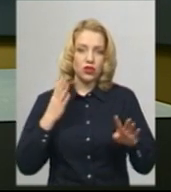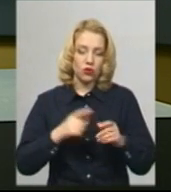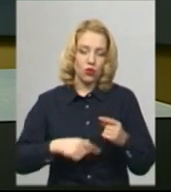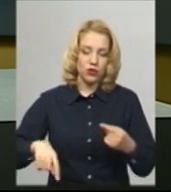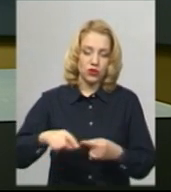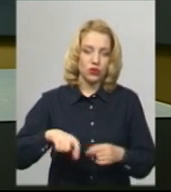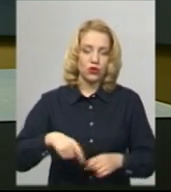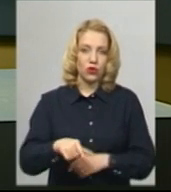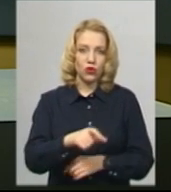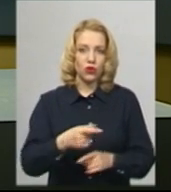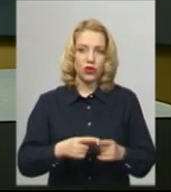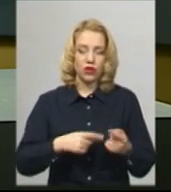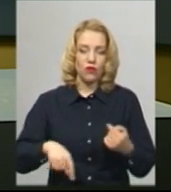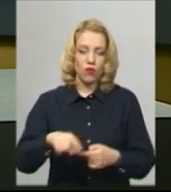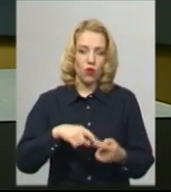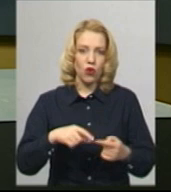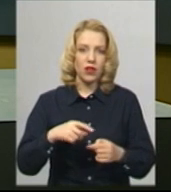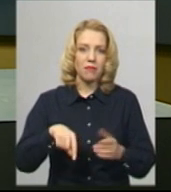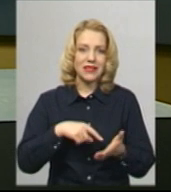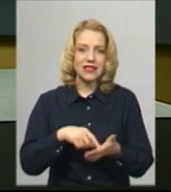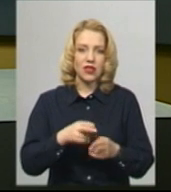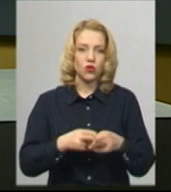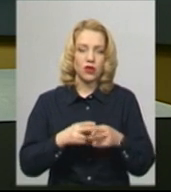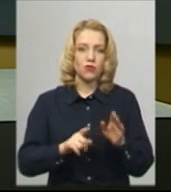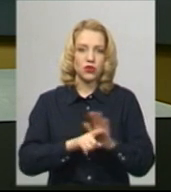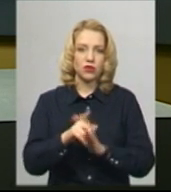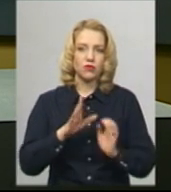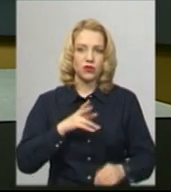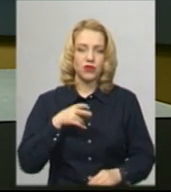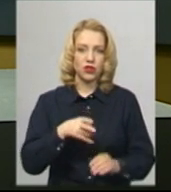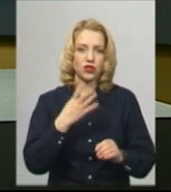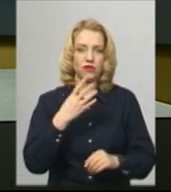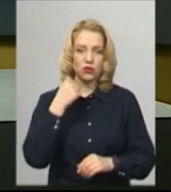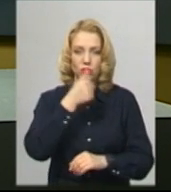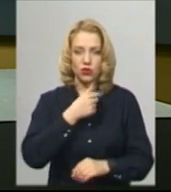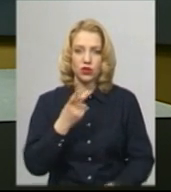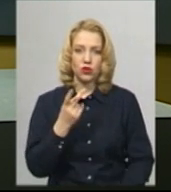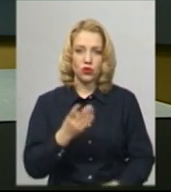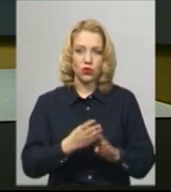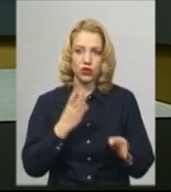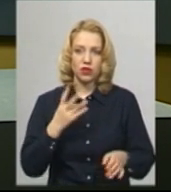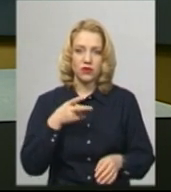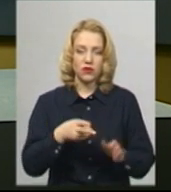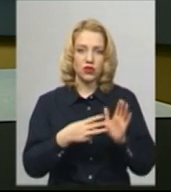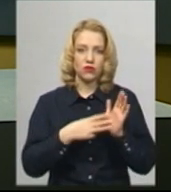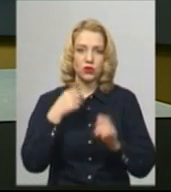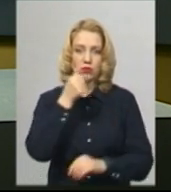дороги довкола міста Дунаєвці було розпочато ще у 2004 році, другої черги – у 2008 році.